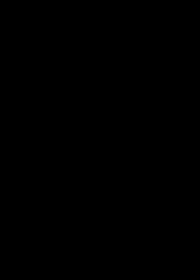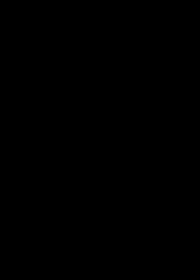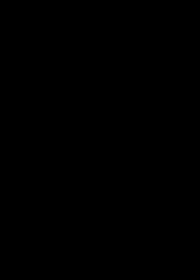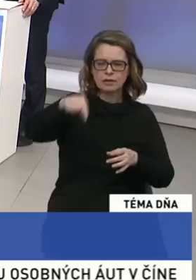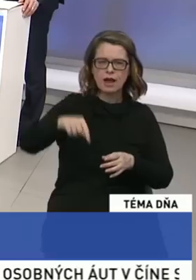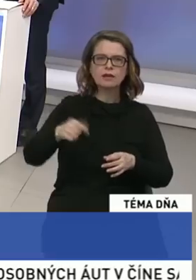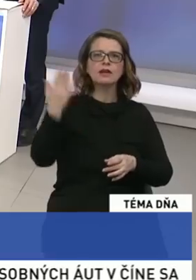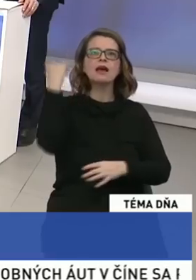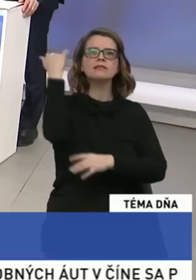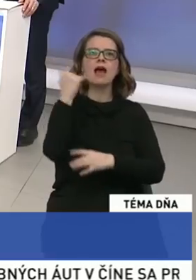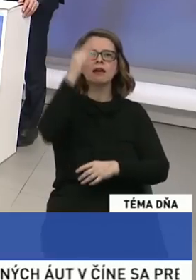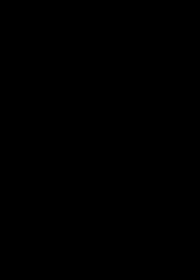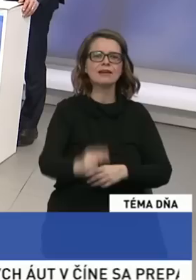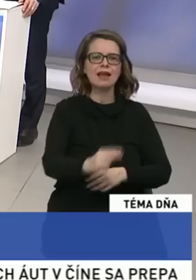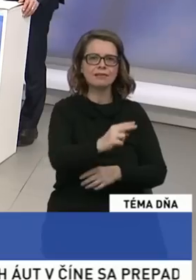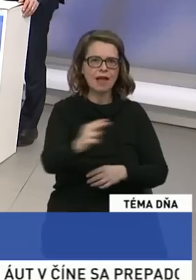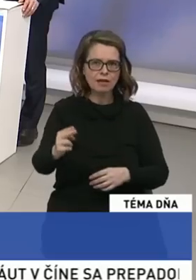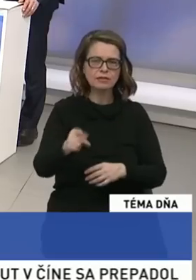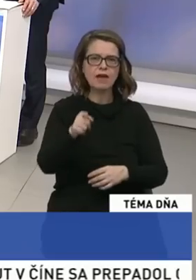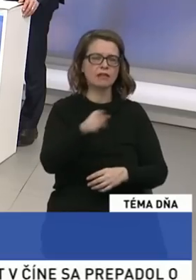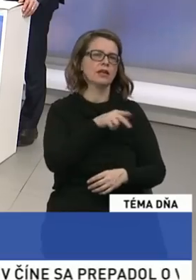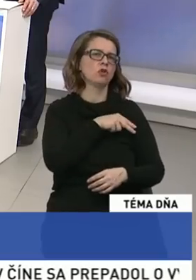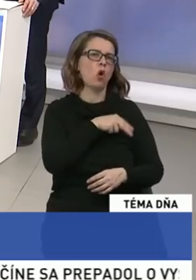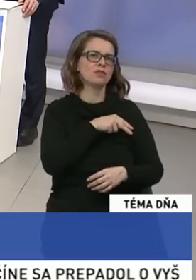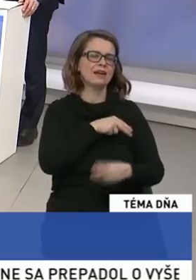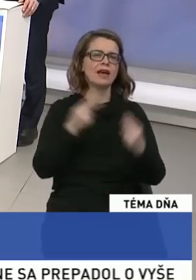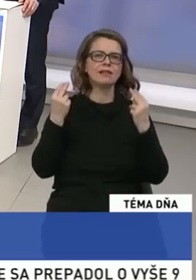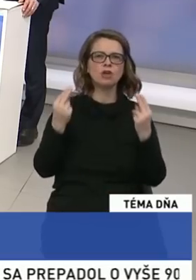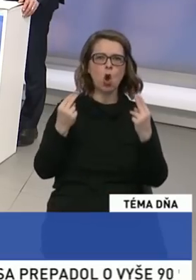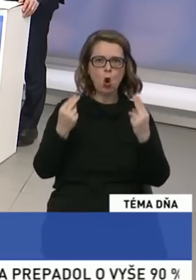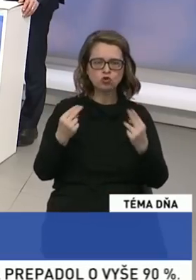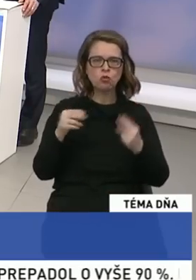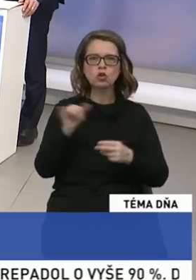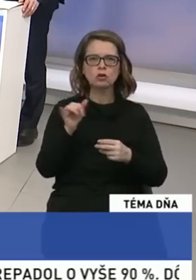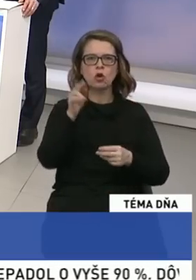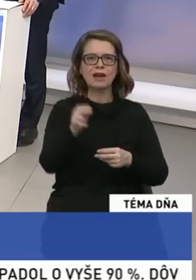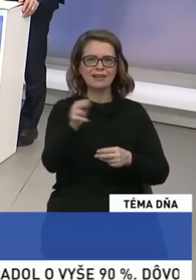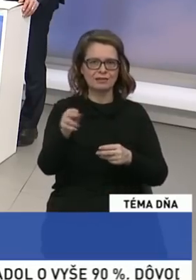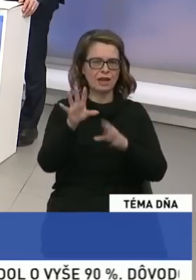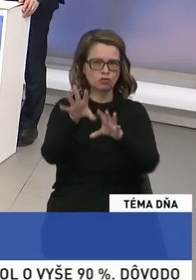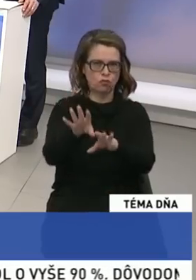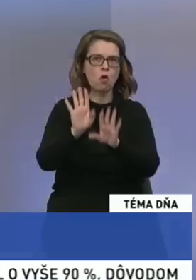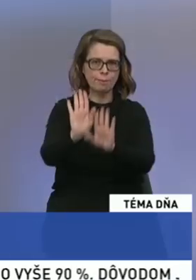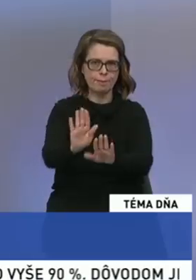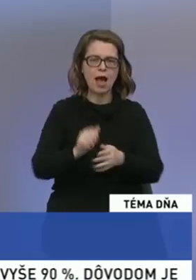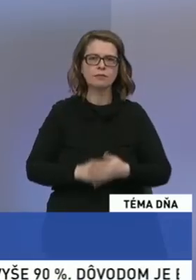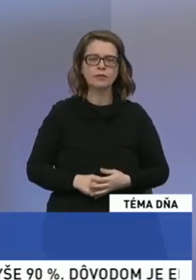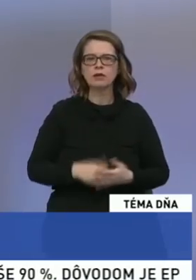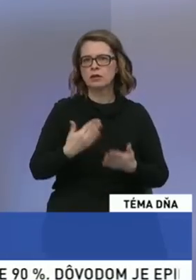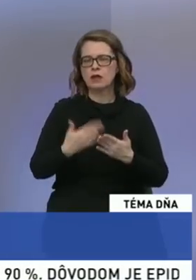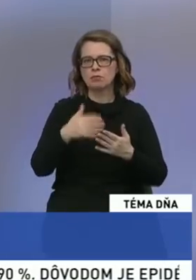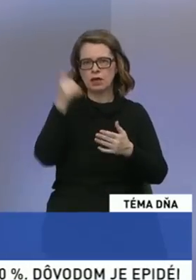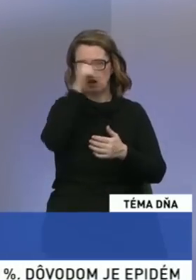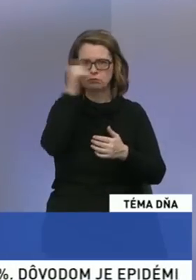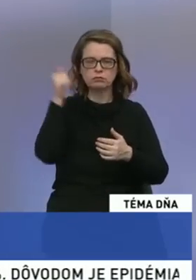kresťanstva a na báze týchto konzervatívnych hodnot, ktoré kresťanstvo obsahuje. Dovoľte mi len vymenovať tie